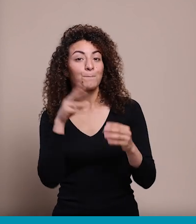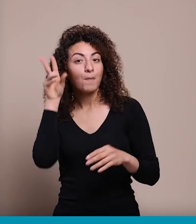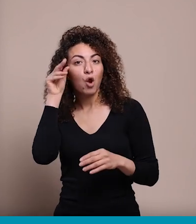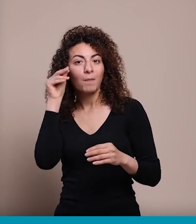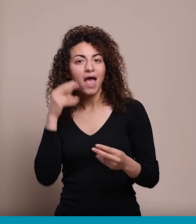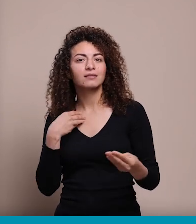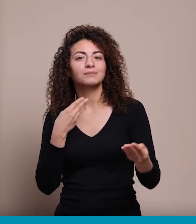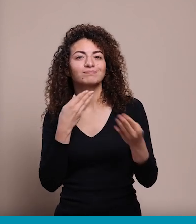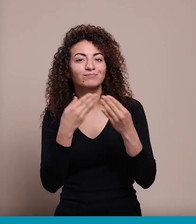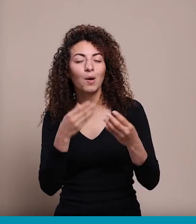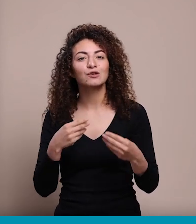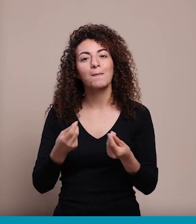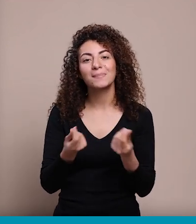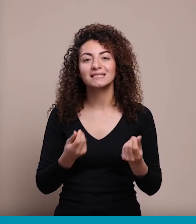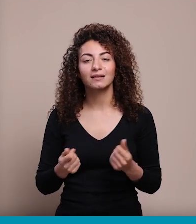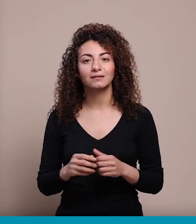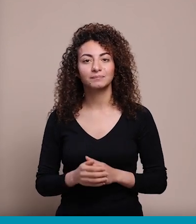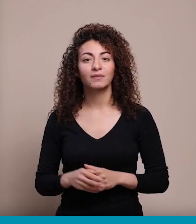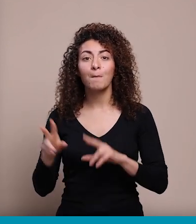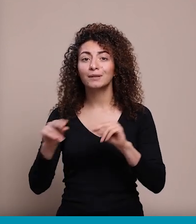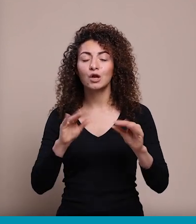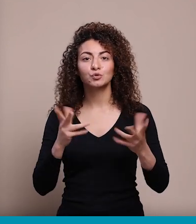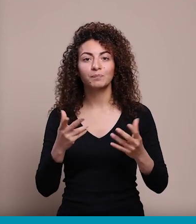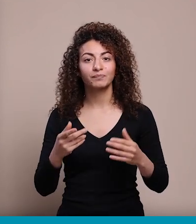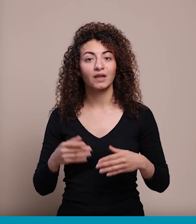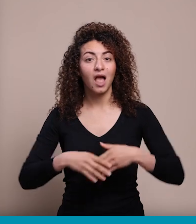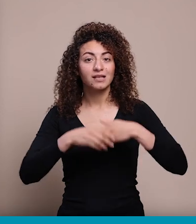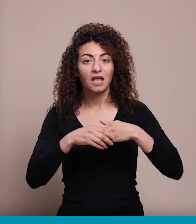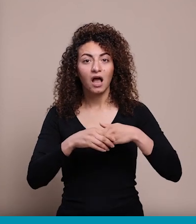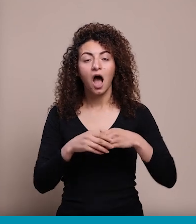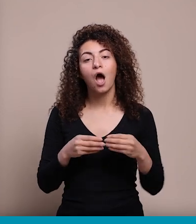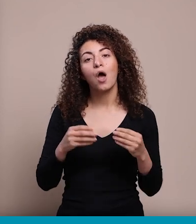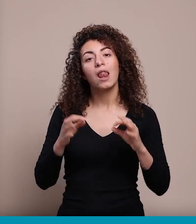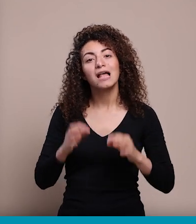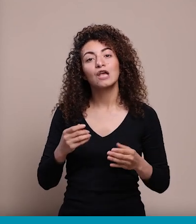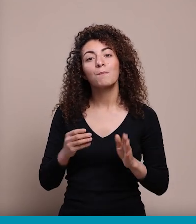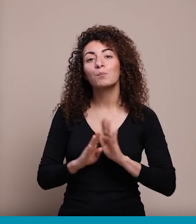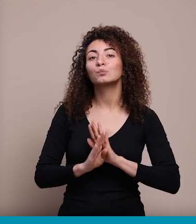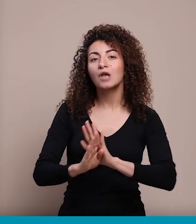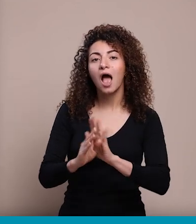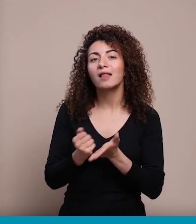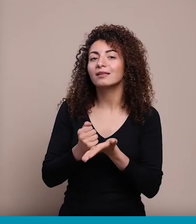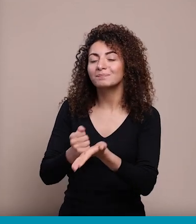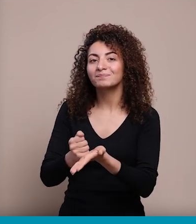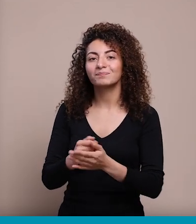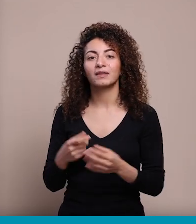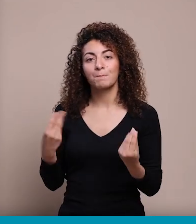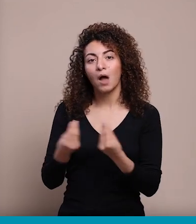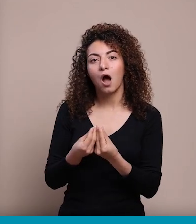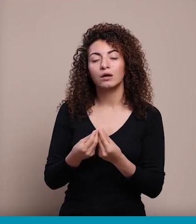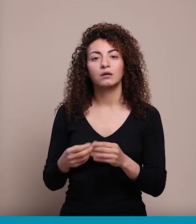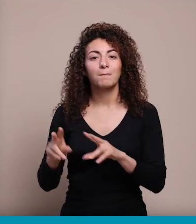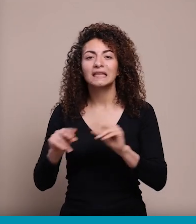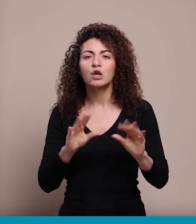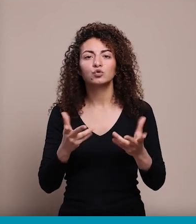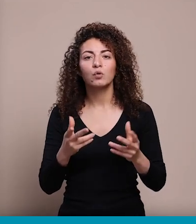لمعلومات بالطريقة الأسهل يعني مثلا إنه رفقاء يساعدوهم يكونوا معهم بأي شي بيكون